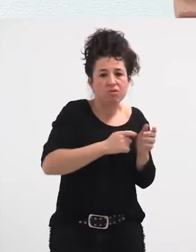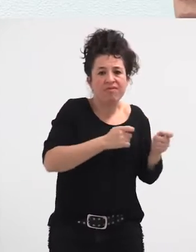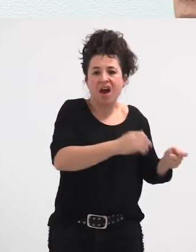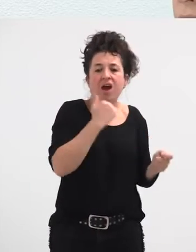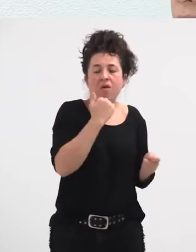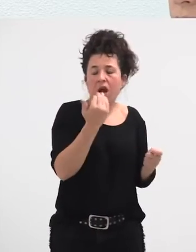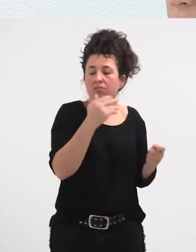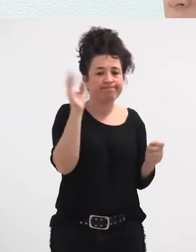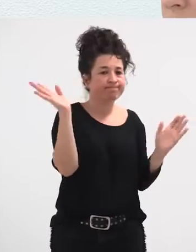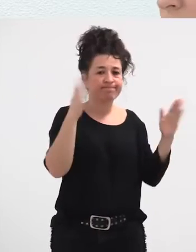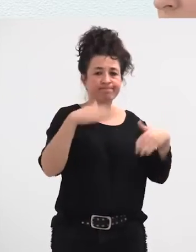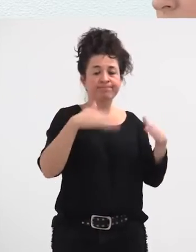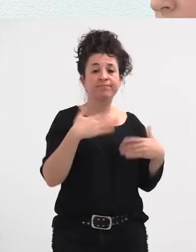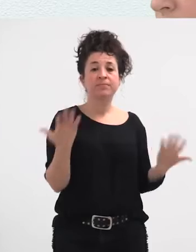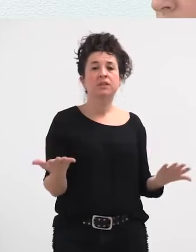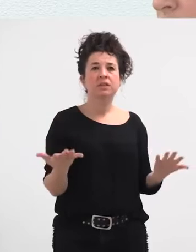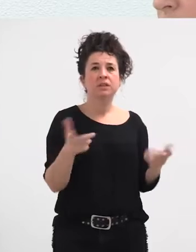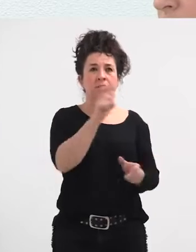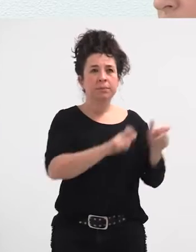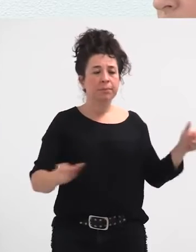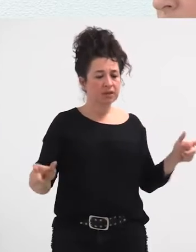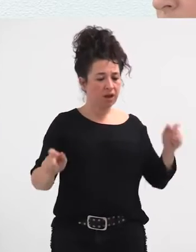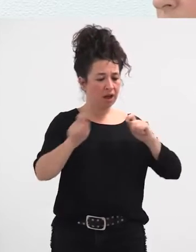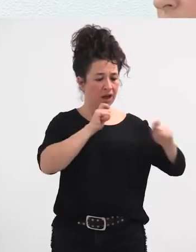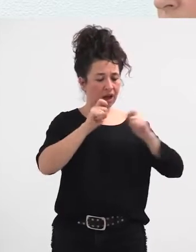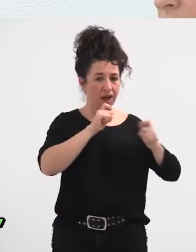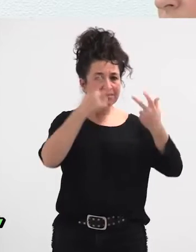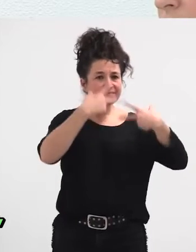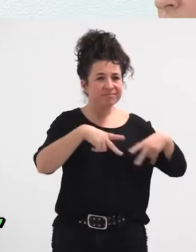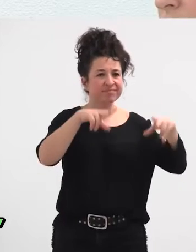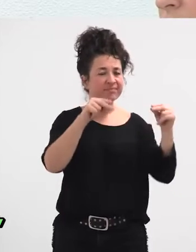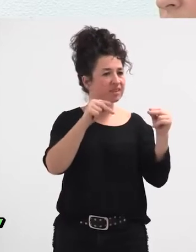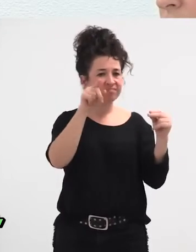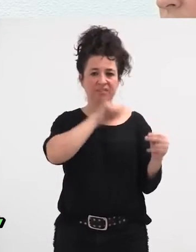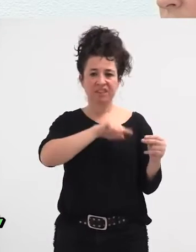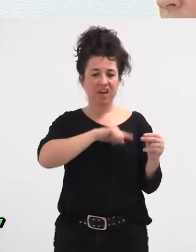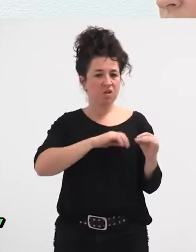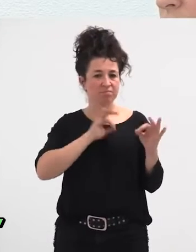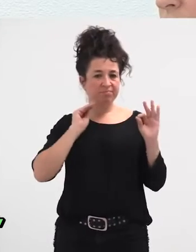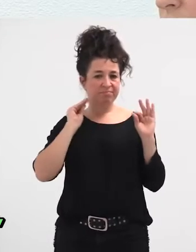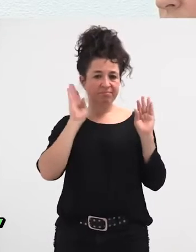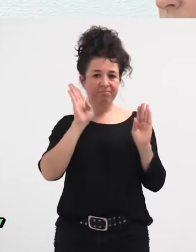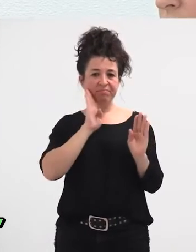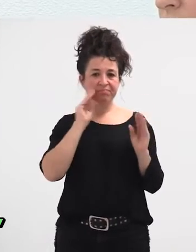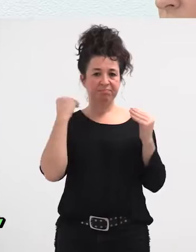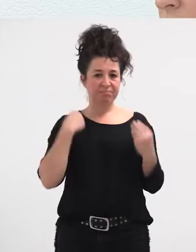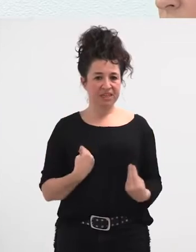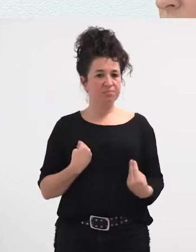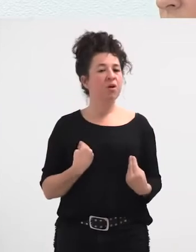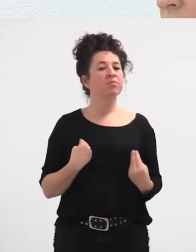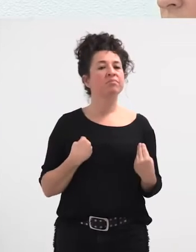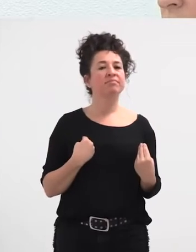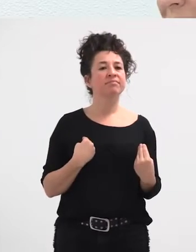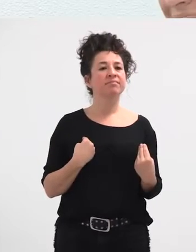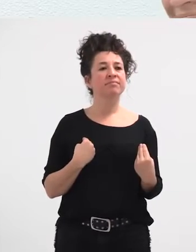elkarrezketa, jende asko elkarrezketatu ondoren uste horrexekin jarraitu dugu, eta kapitula hori irakurtzen duenea, jende asko komentatzen digu